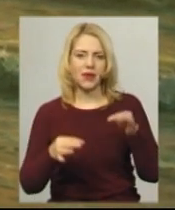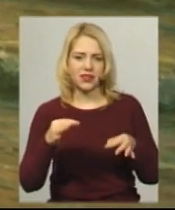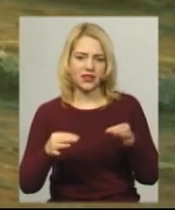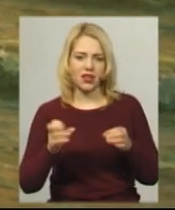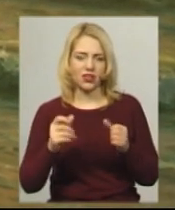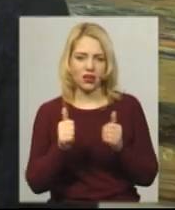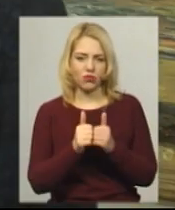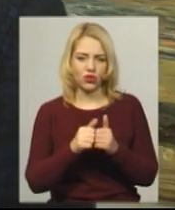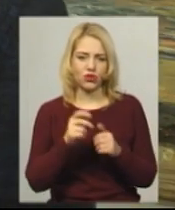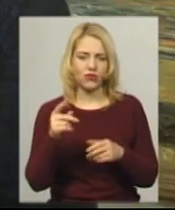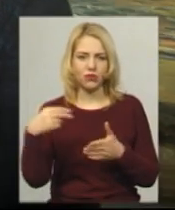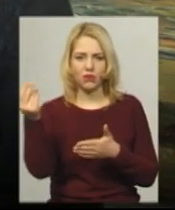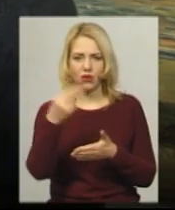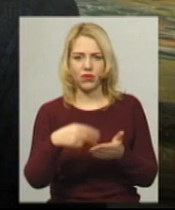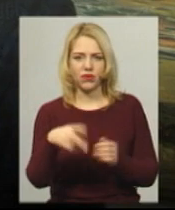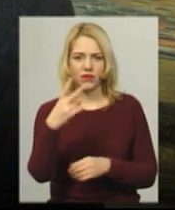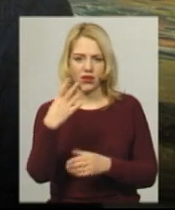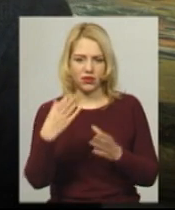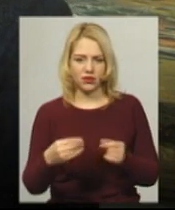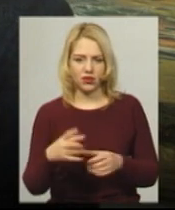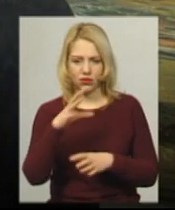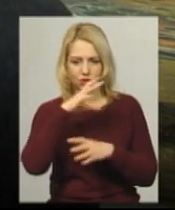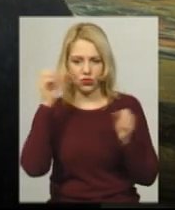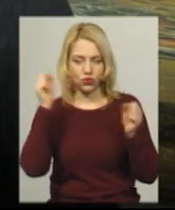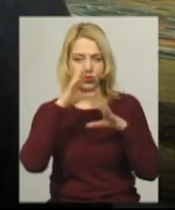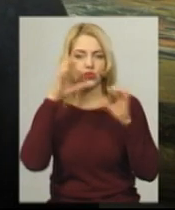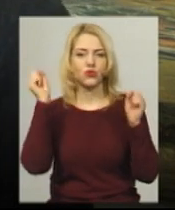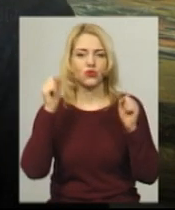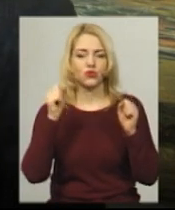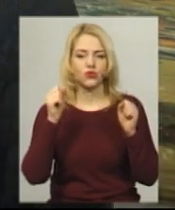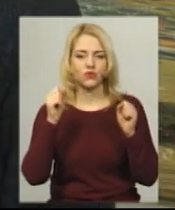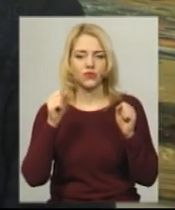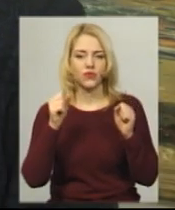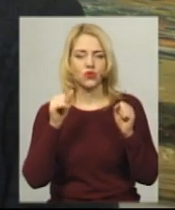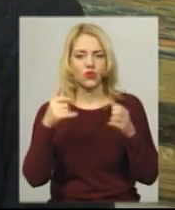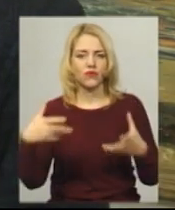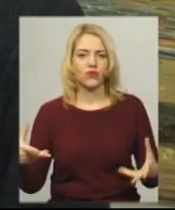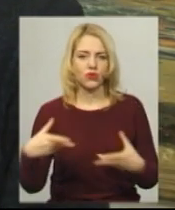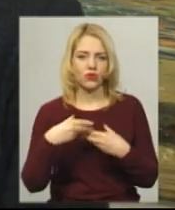десь за два дні. В основному ночі робив. Він так от… Він